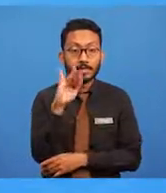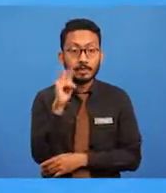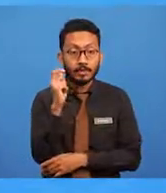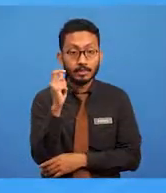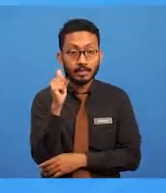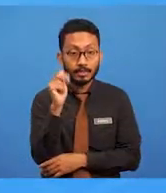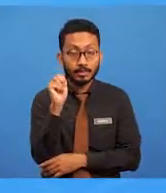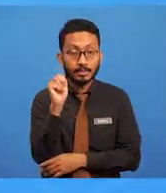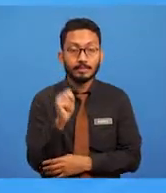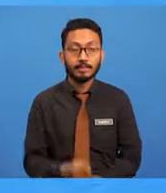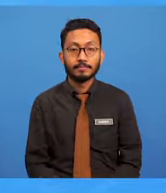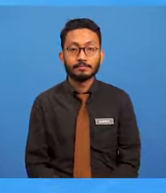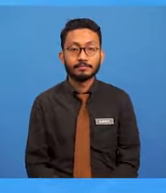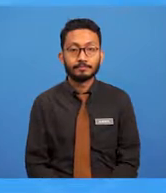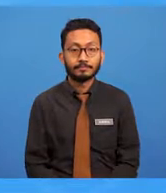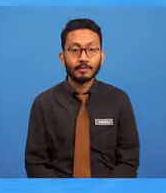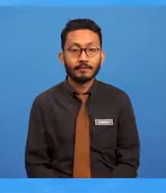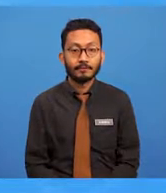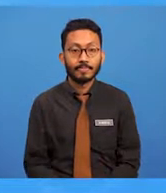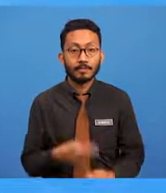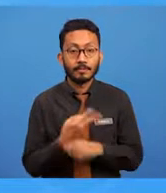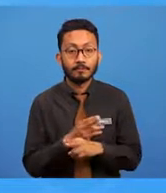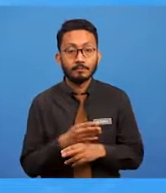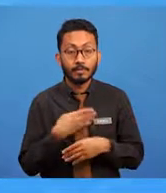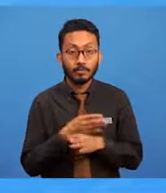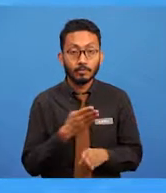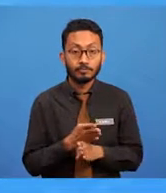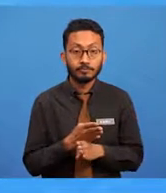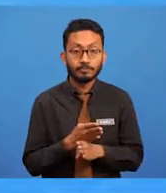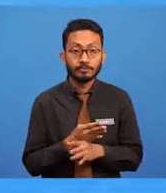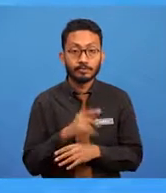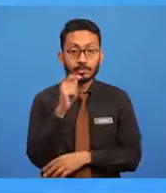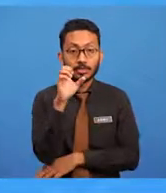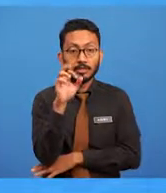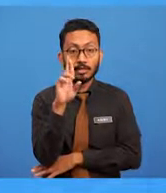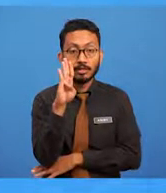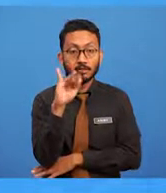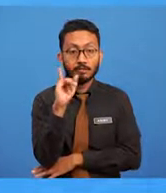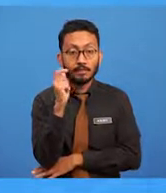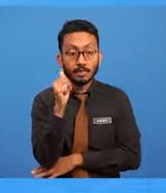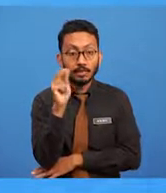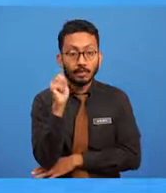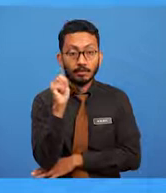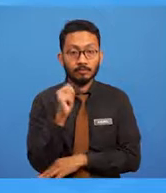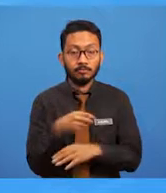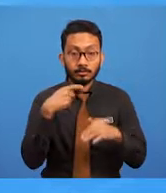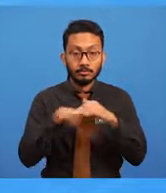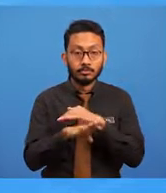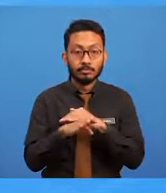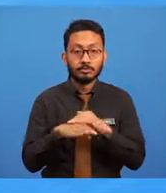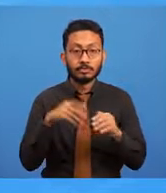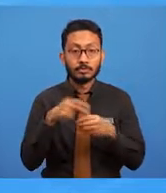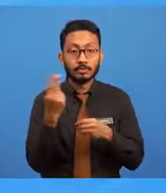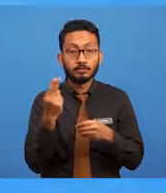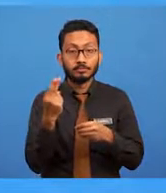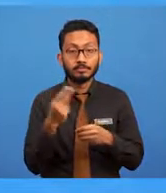reka bentuk penerbitan ini adalah reka bentuk dalam penghasilan produk